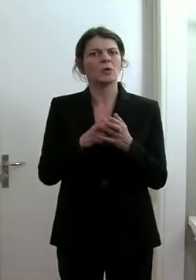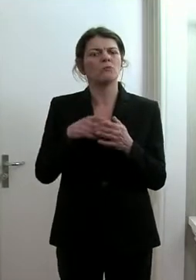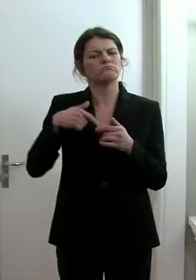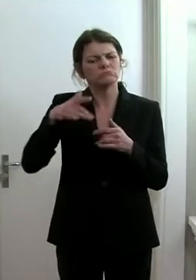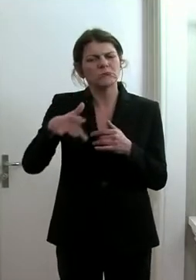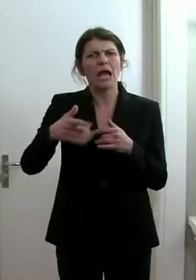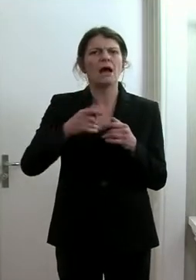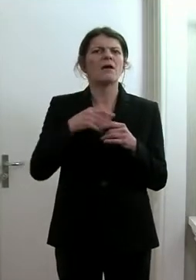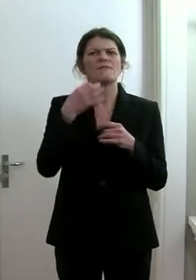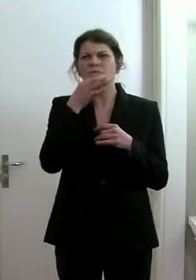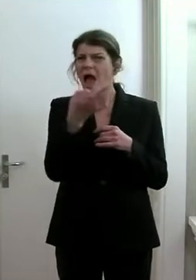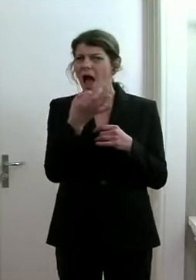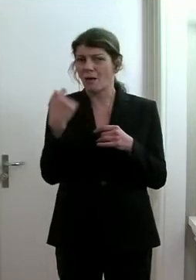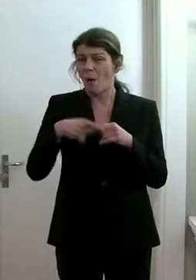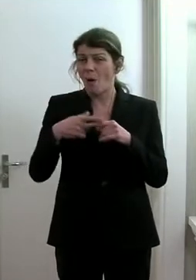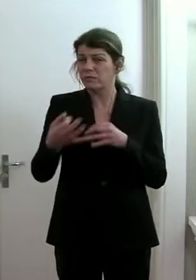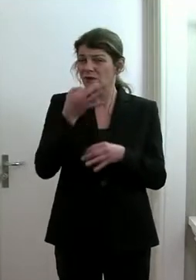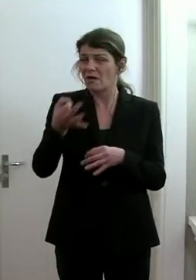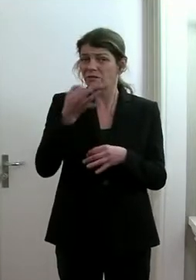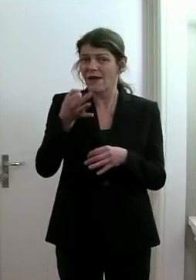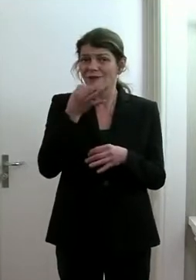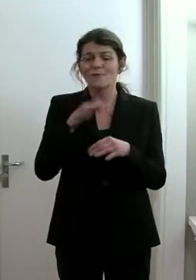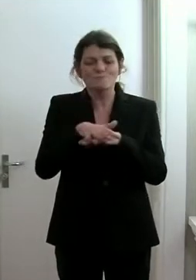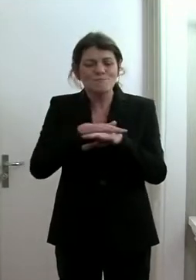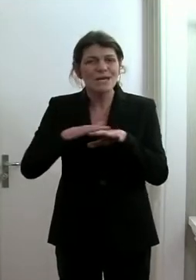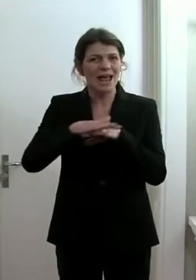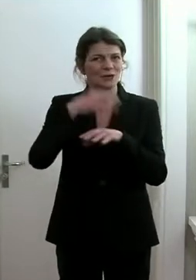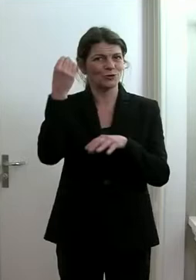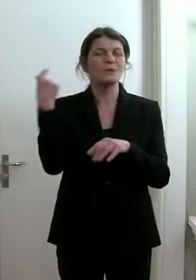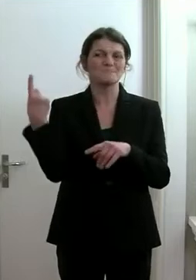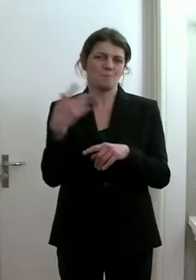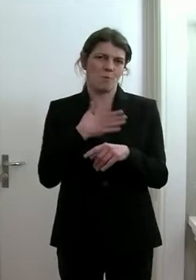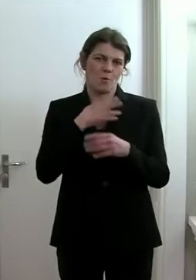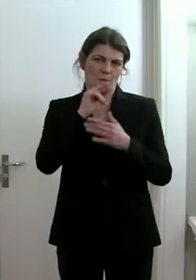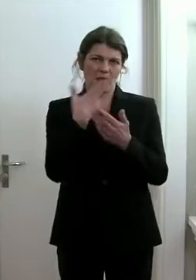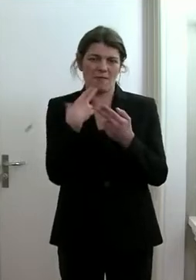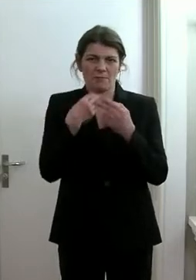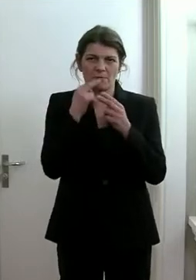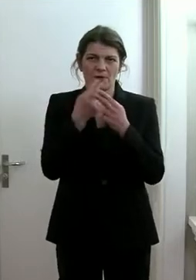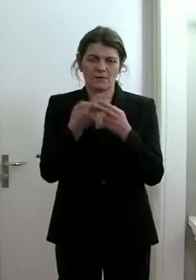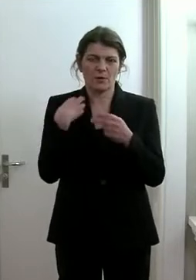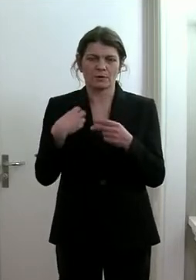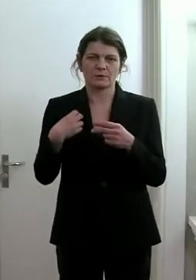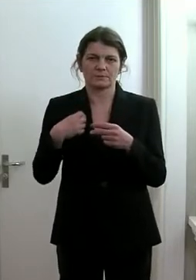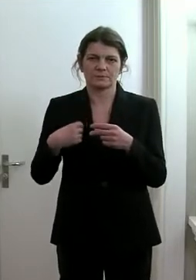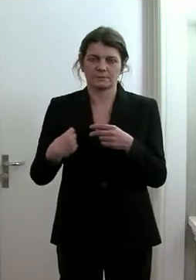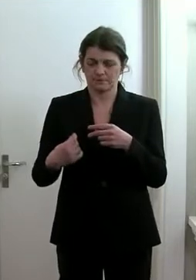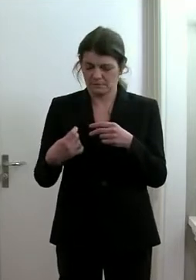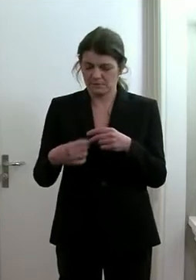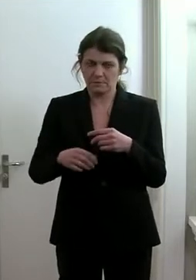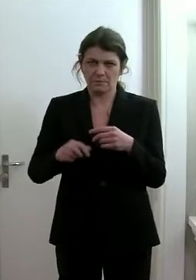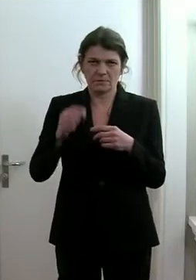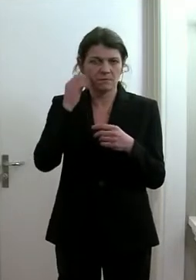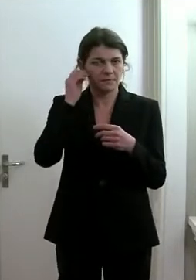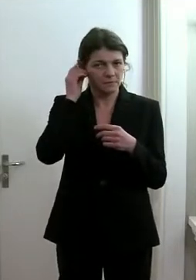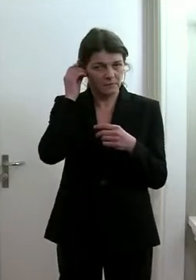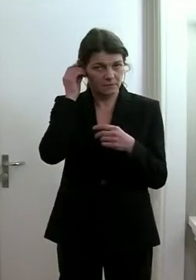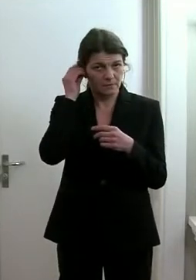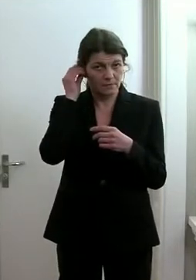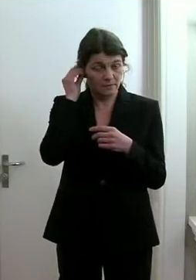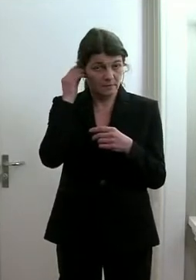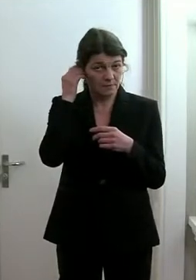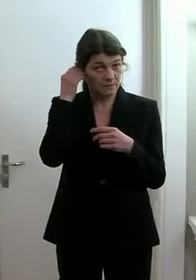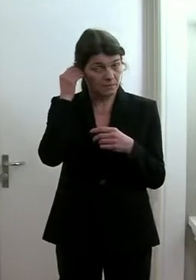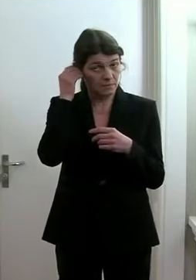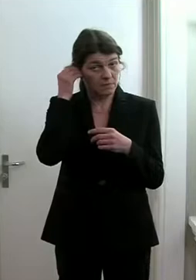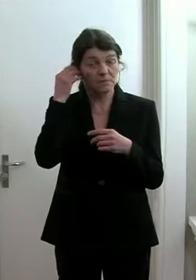Fragen im Bereich der Schulen beantworten. Die täglichen Fallzahlen sind immer noch hoch.